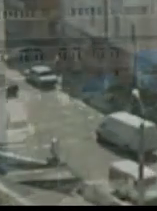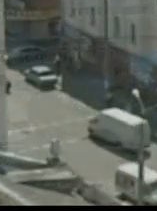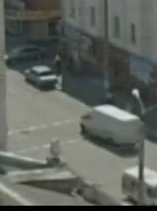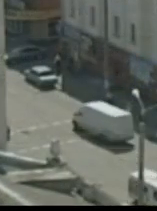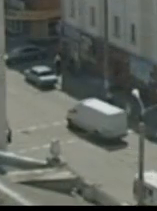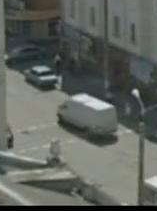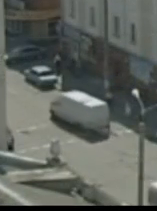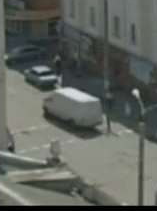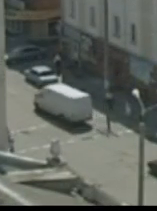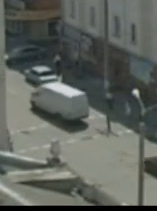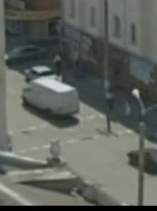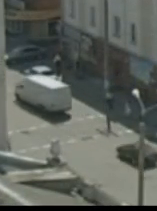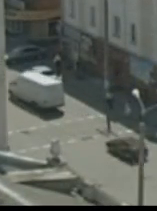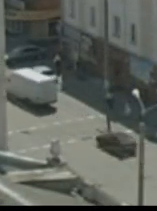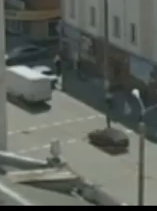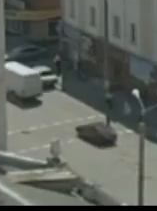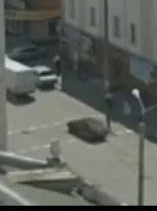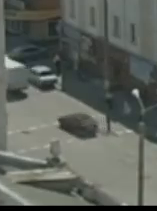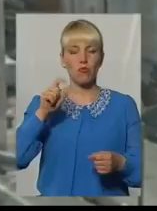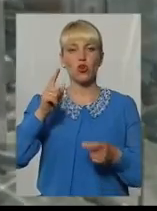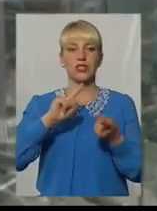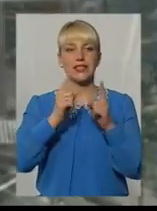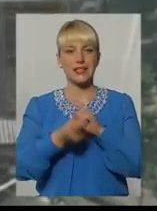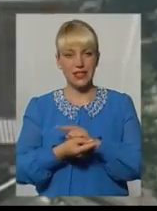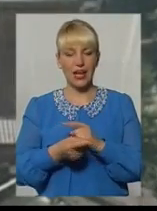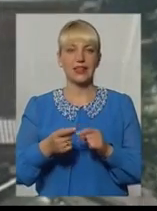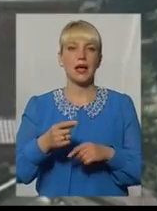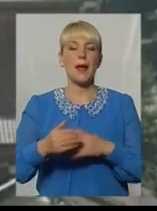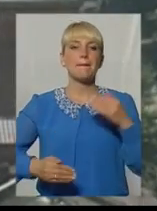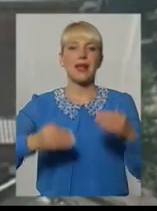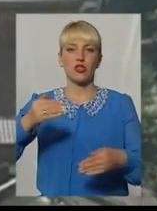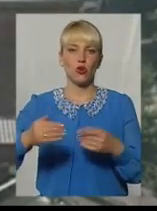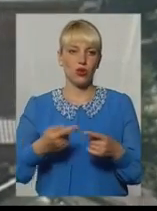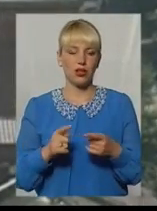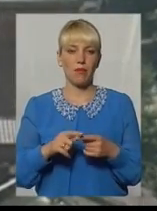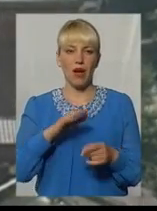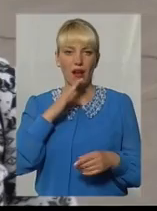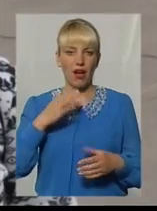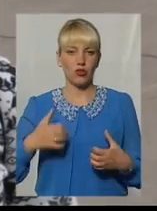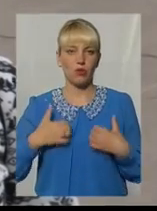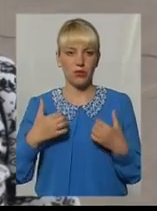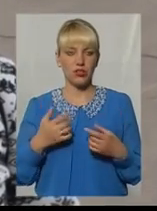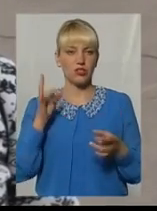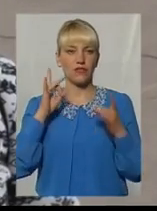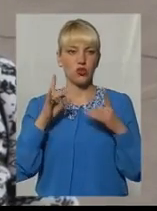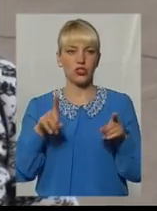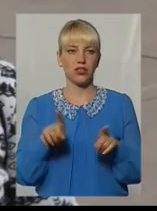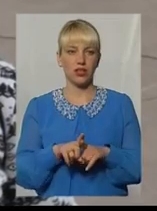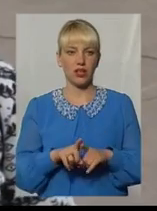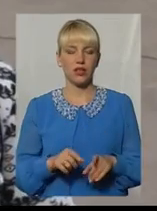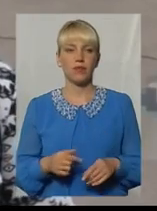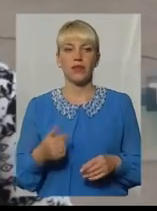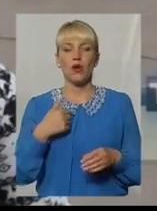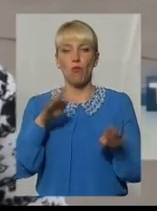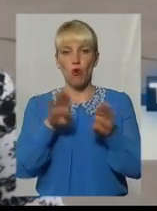Хмельницький зелений може стати хмельницьким бетонним. Лише одна з чисельних пересторох містян звучить так. Порівняно з іншими містами я